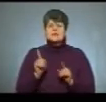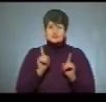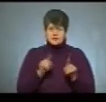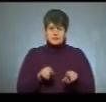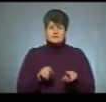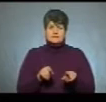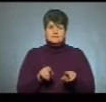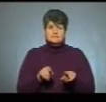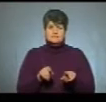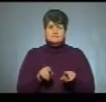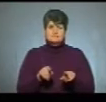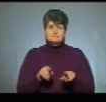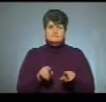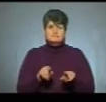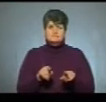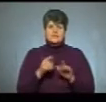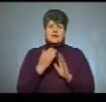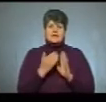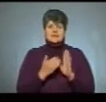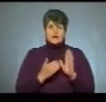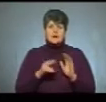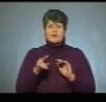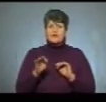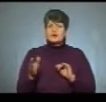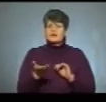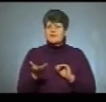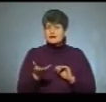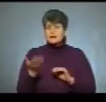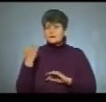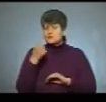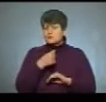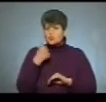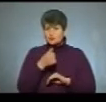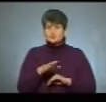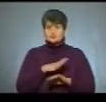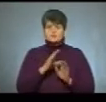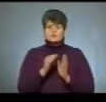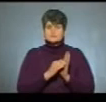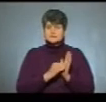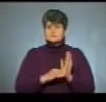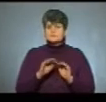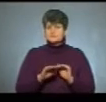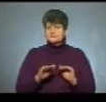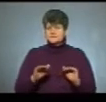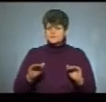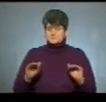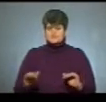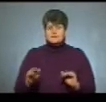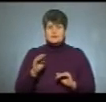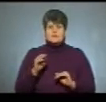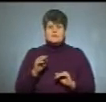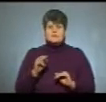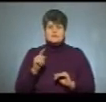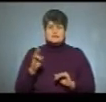критерії, по яких ви минулого року складали учні і студенти ЗНО.